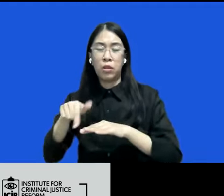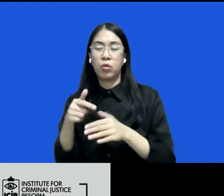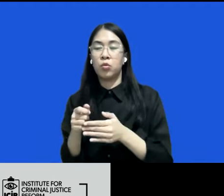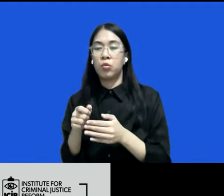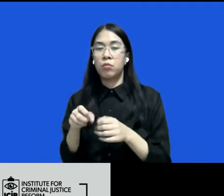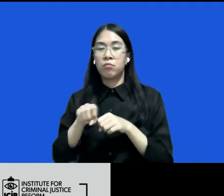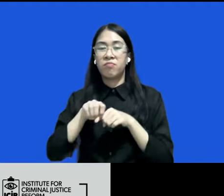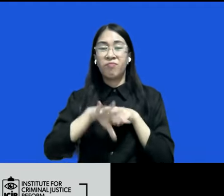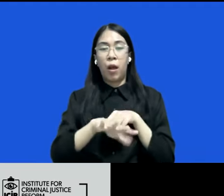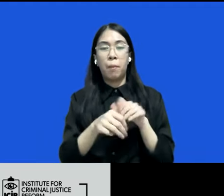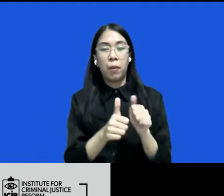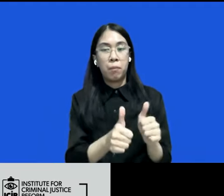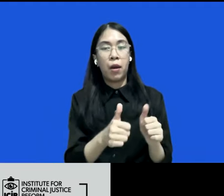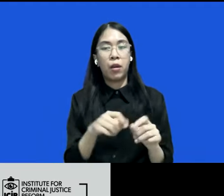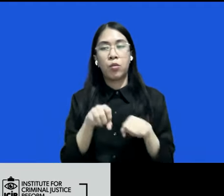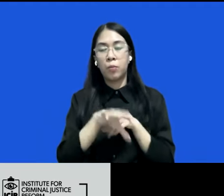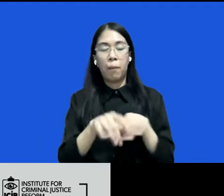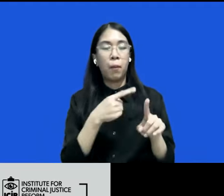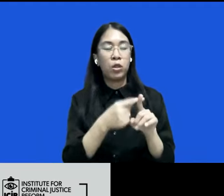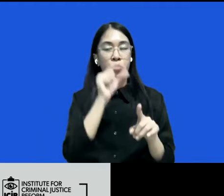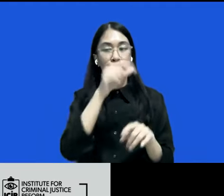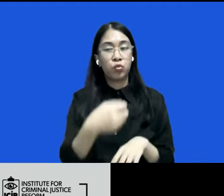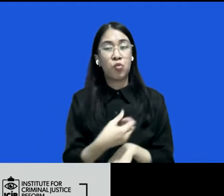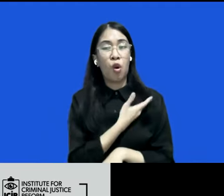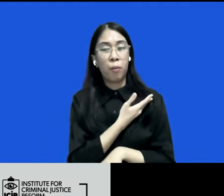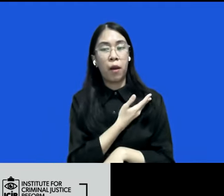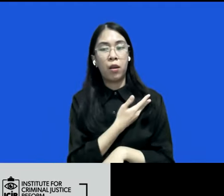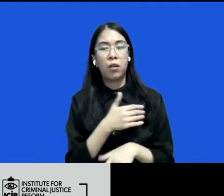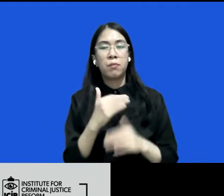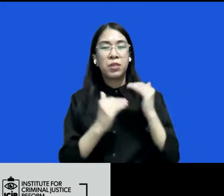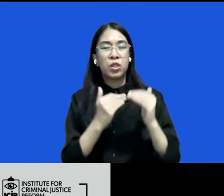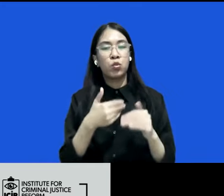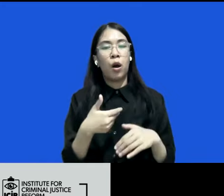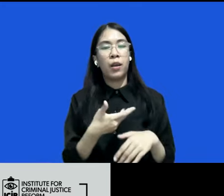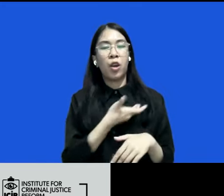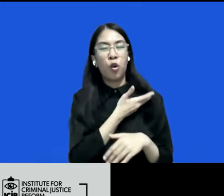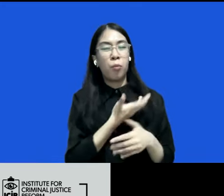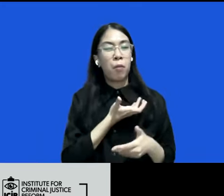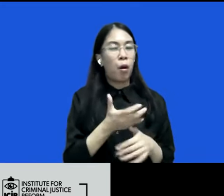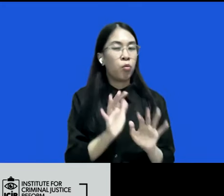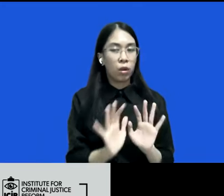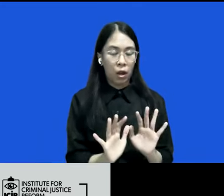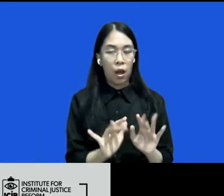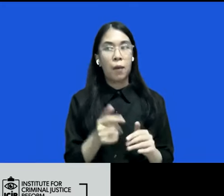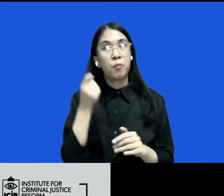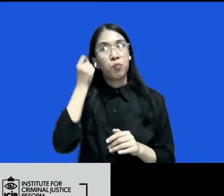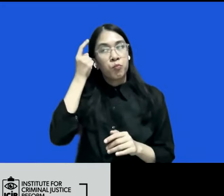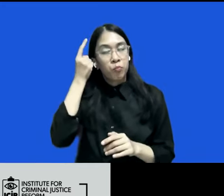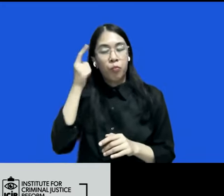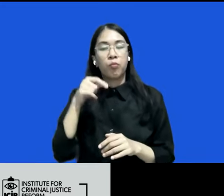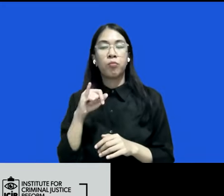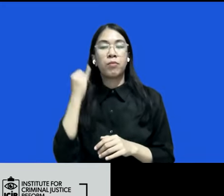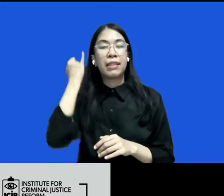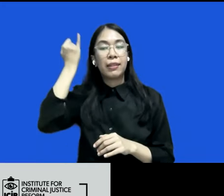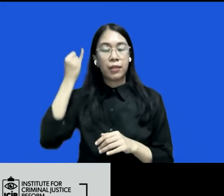baik tidak bisa berdampak positif bagi korban tidak sesuai dengan keinginan dari korban kemudian muncullah ide soal restoratif justice yang ide